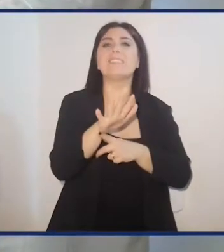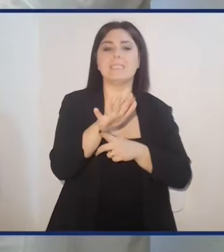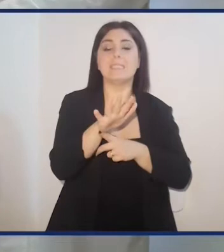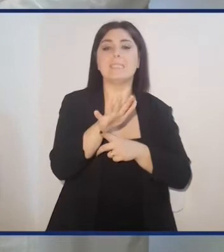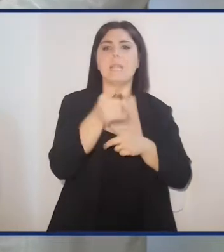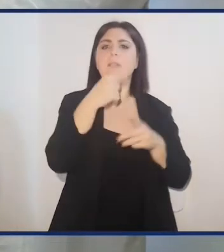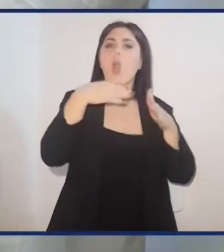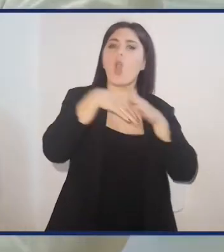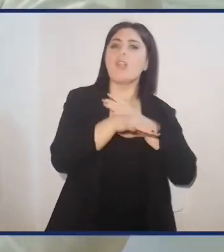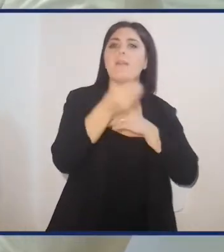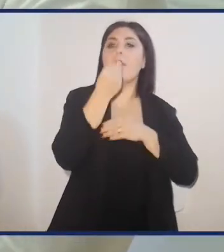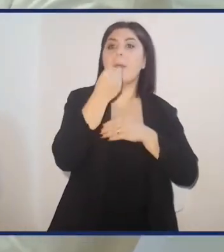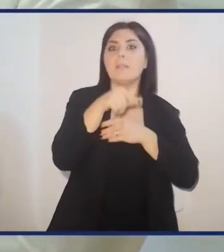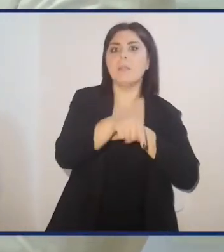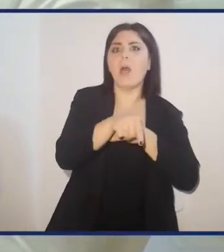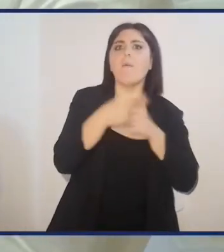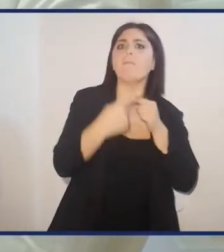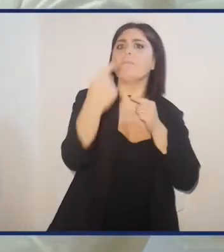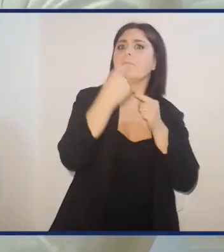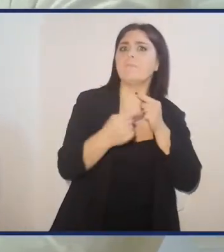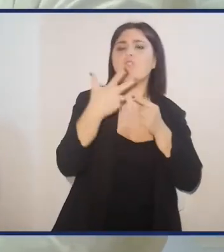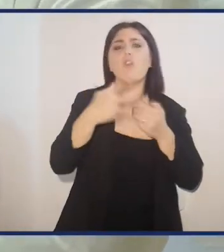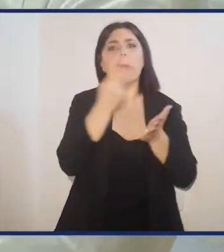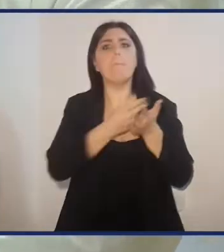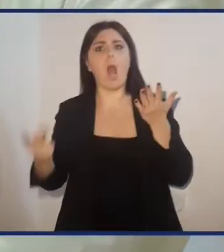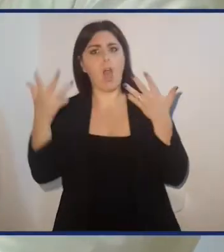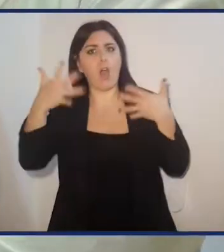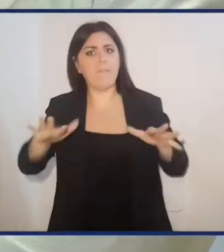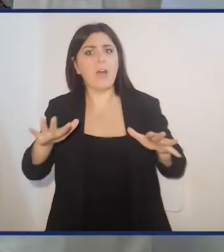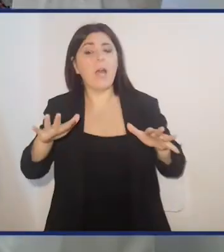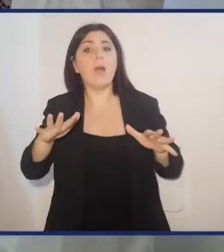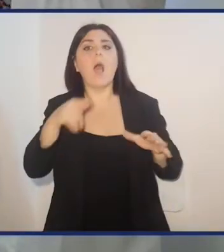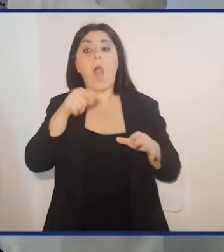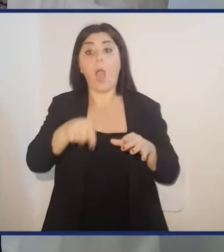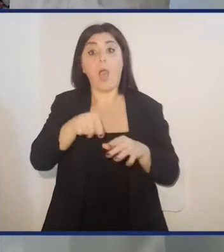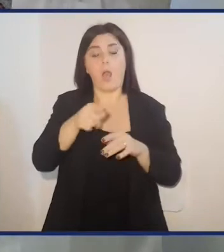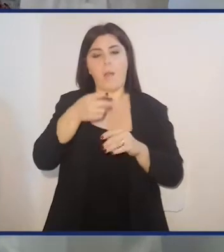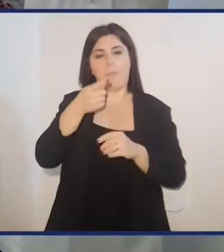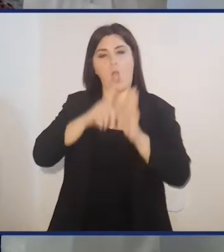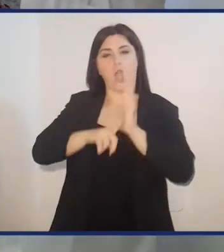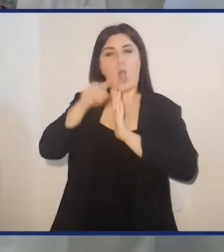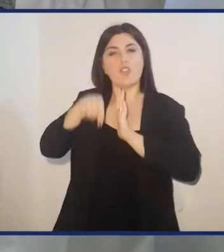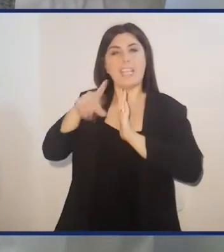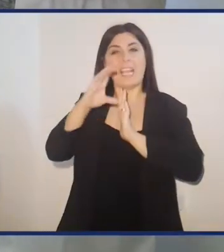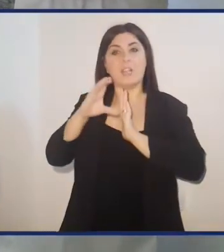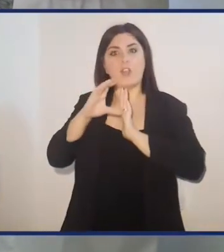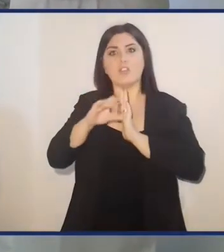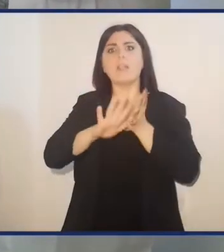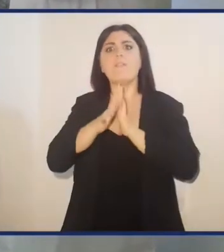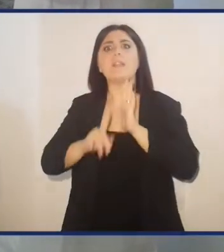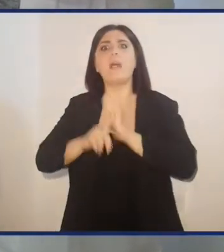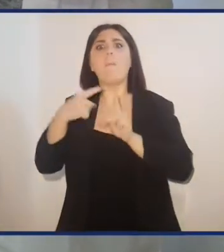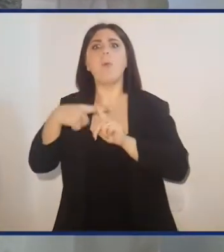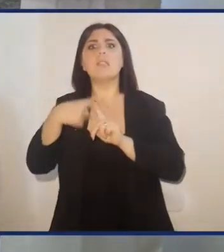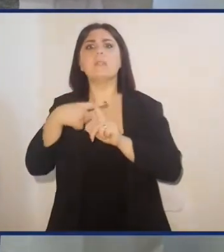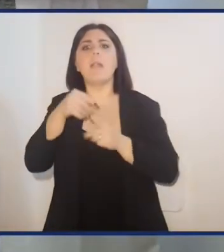loro efficacia nella conservazione di questi alimenti. Sono già state fatte delle prove, quindi aumentando queste concentrazioni di chitosano si ha un